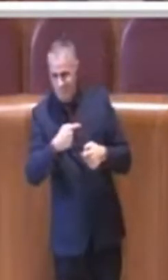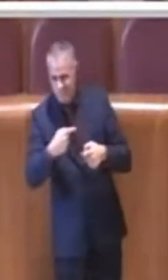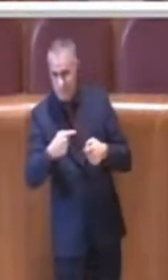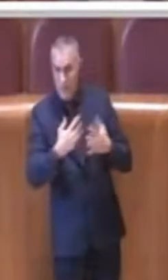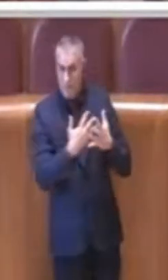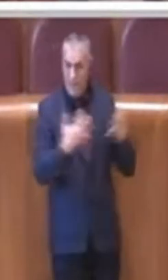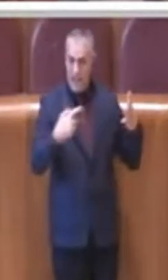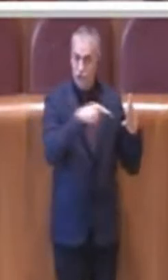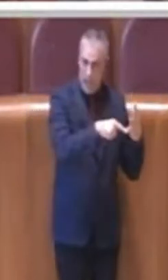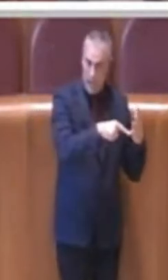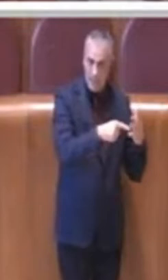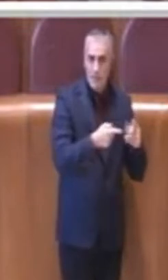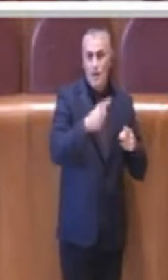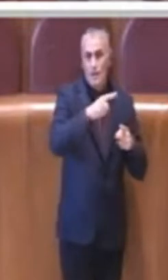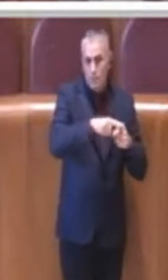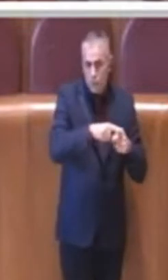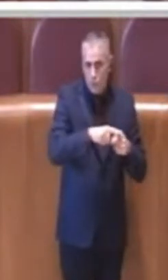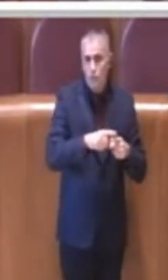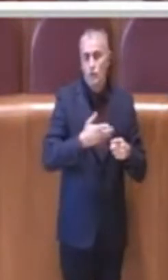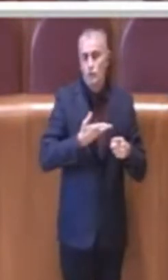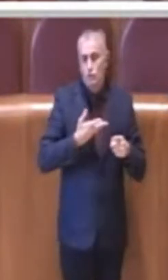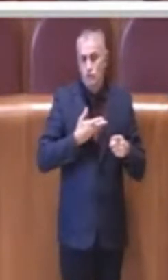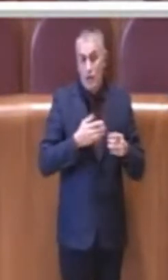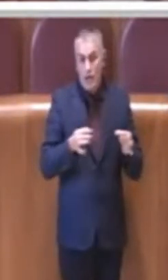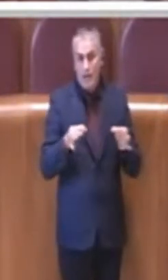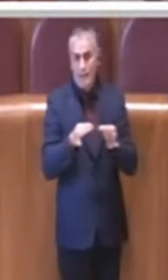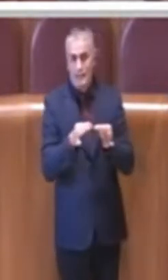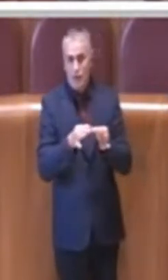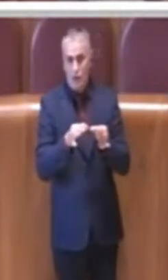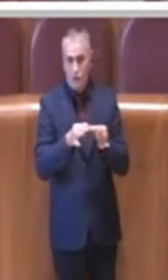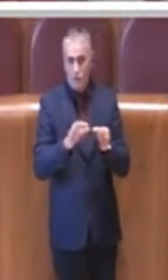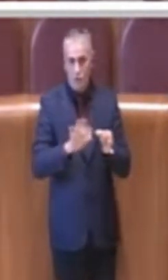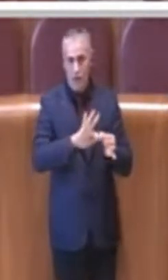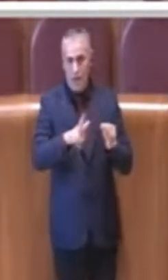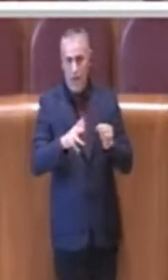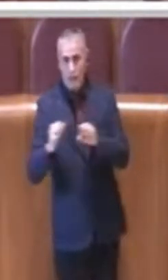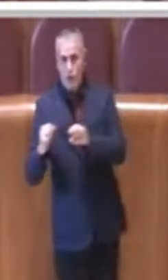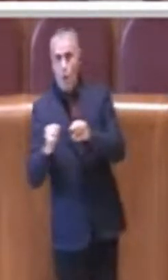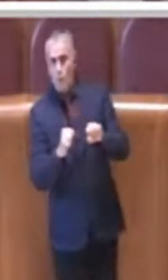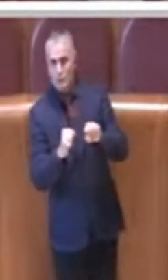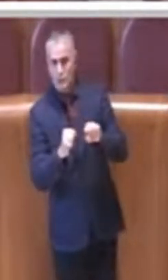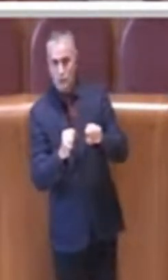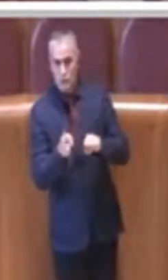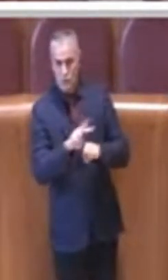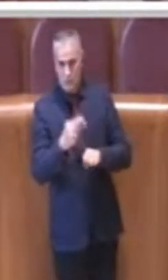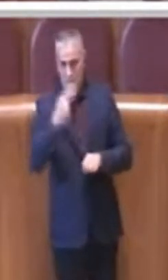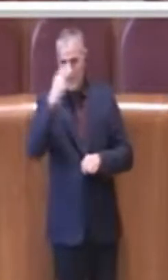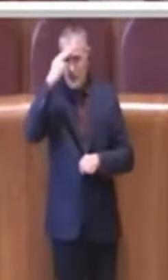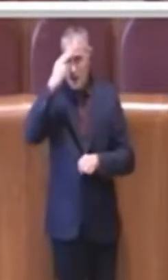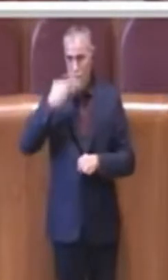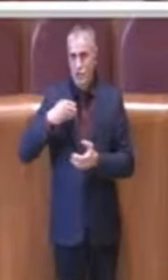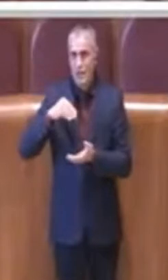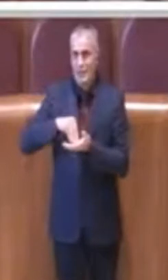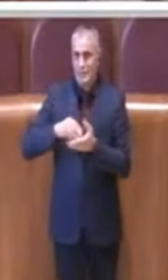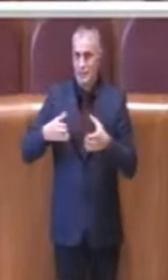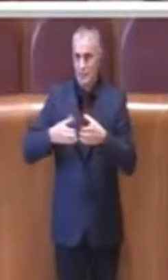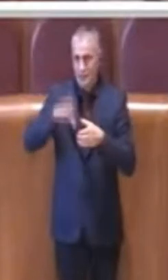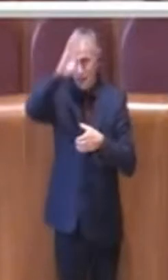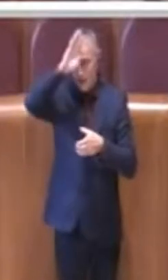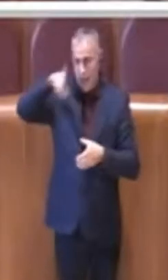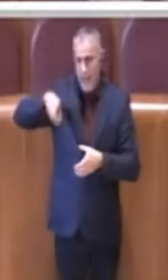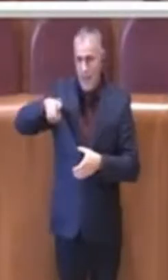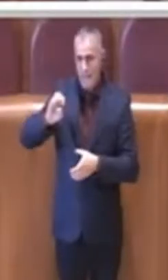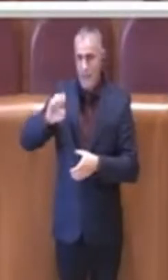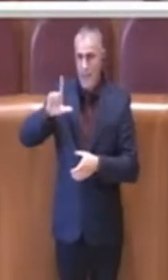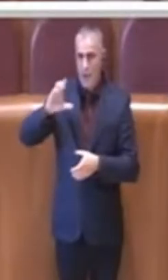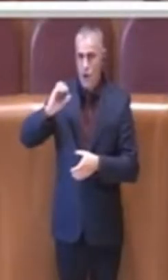maggioranza, ma questi hanno anche trovato accordo delle opposizioni, ricordo la presenza del capogruppo Pelonzi che